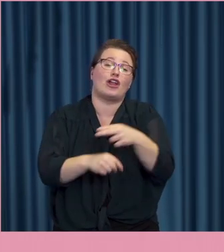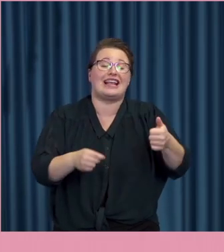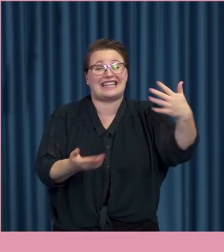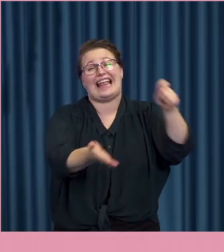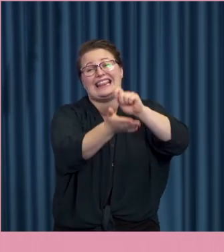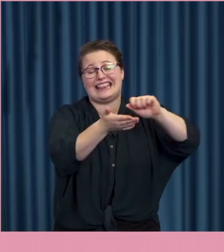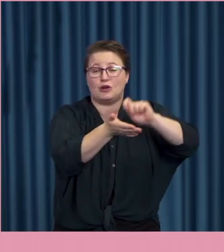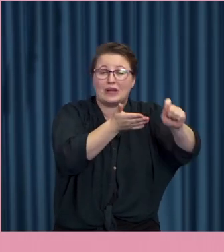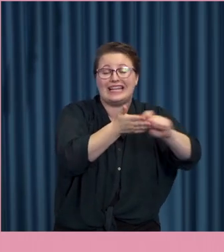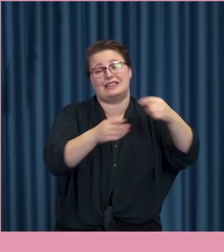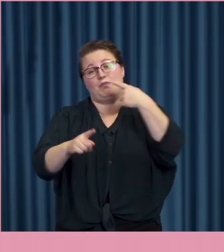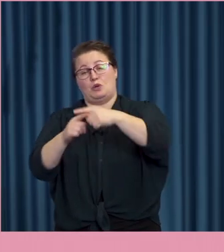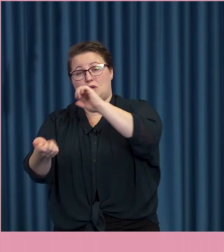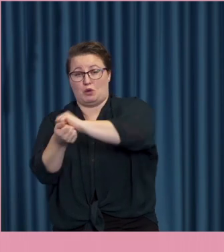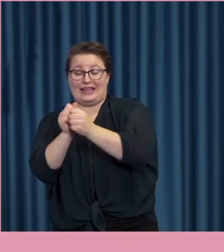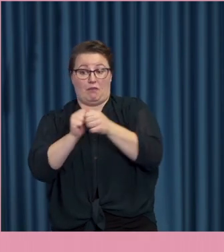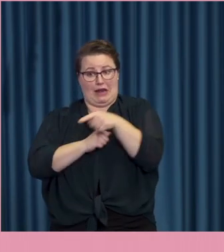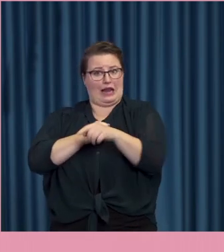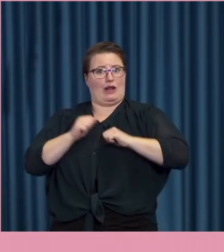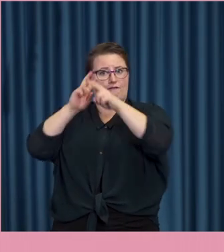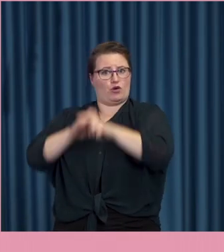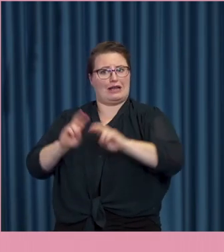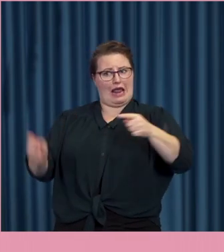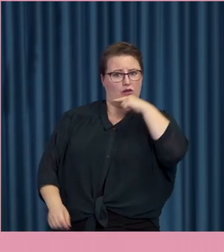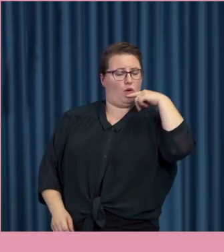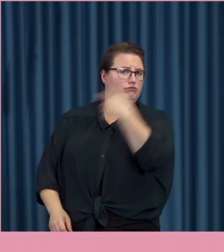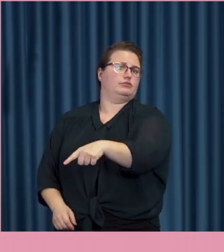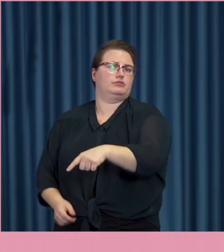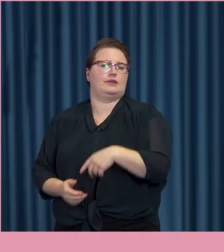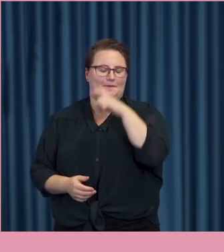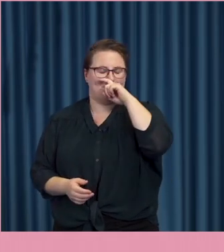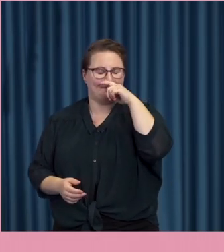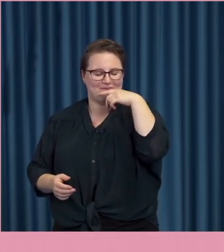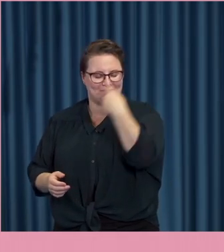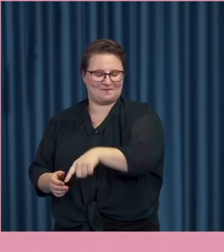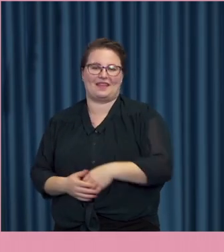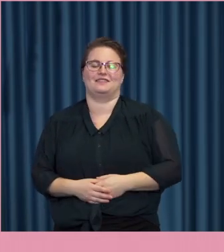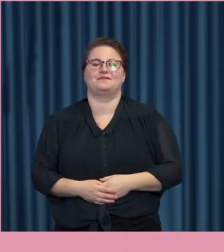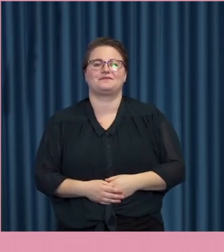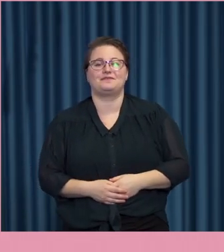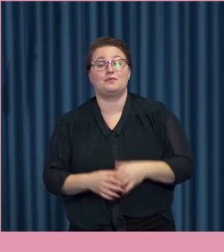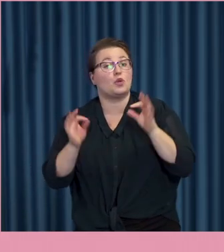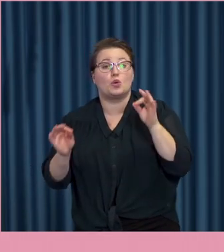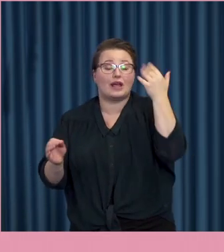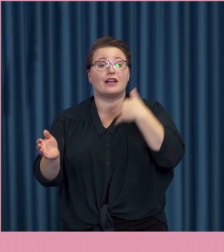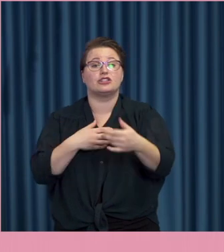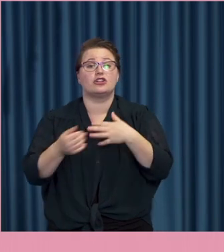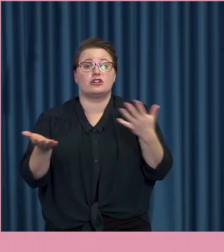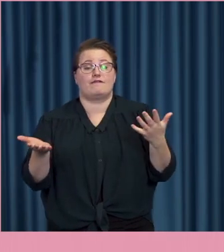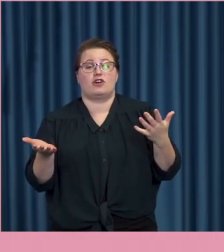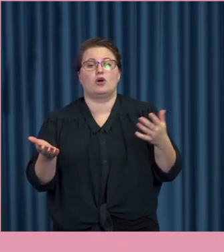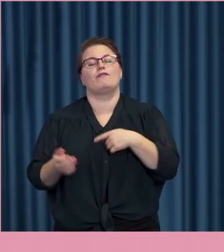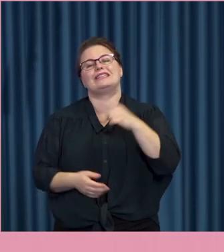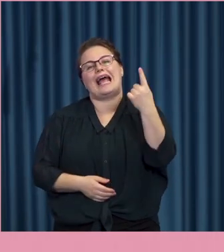politiker skulle jag vilja säga. Vad kan man göra då åt det här? Ja, det finns faktiskt ett brott som tar